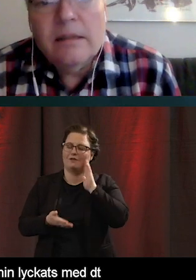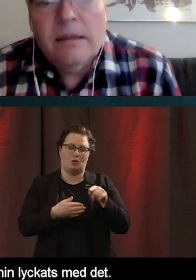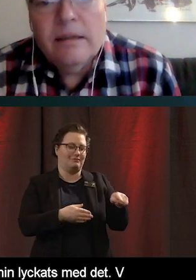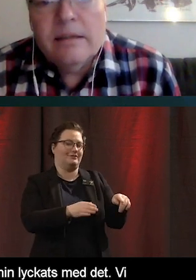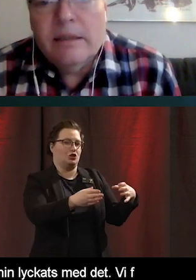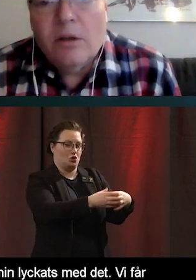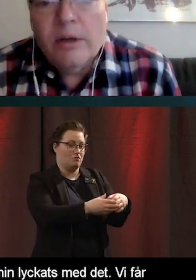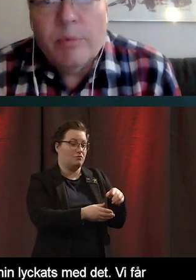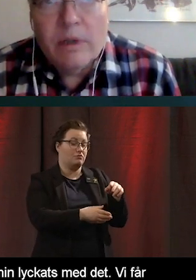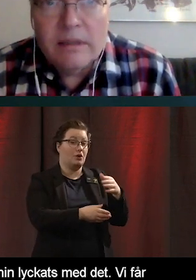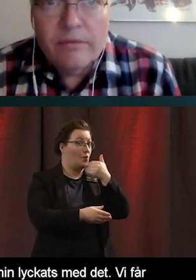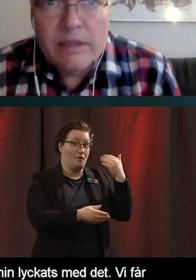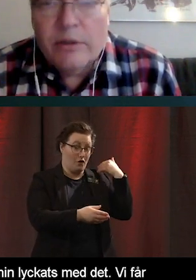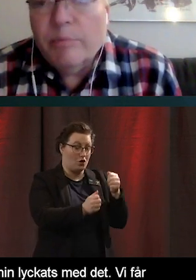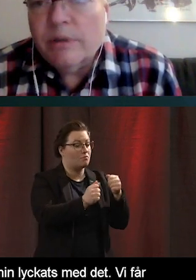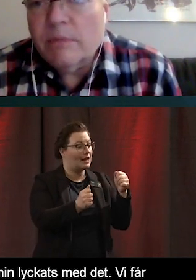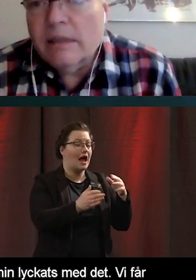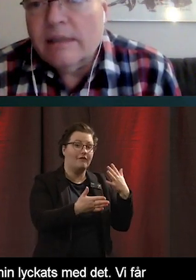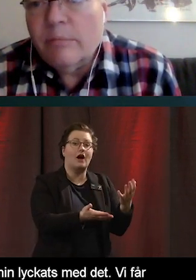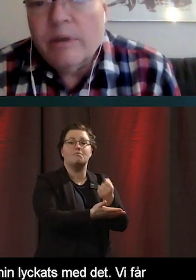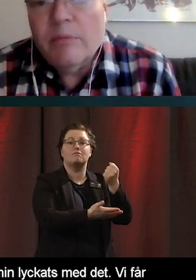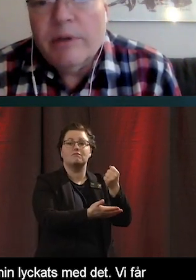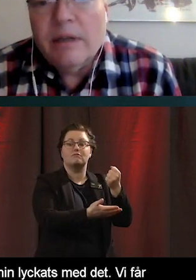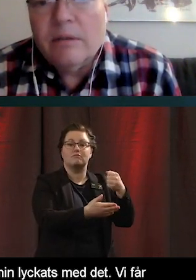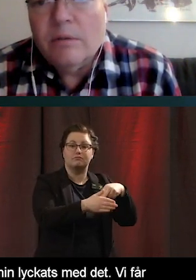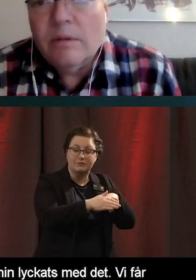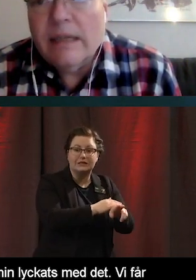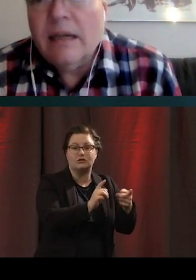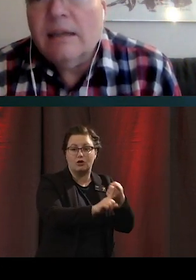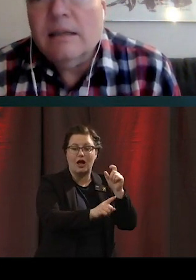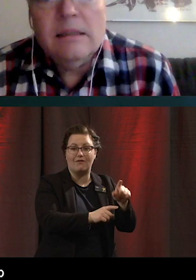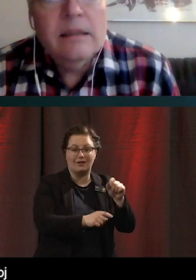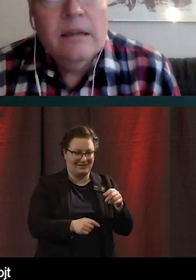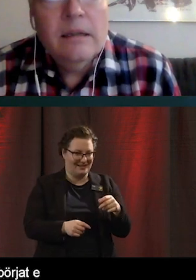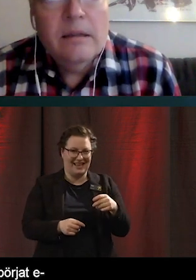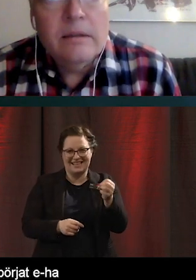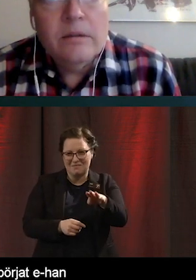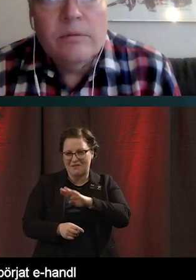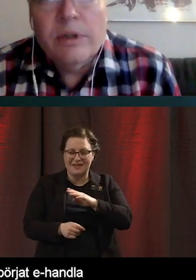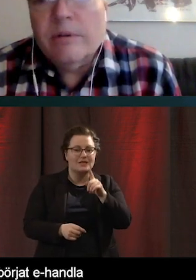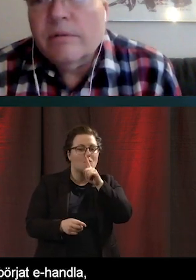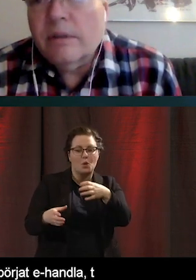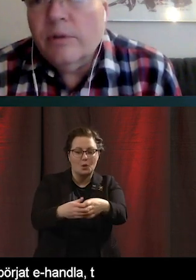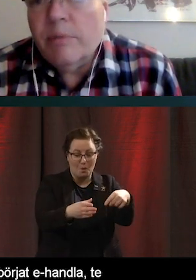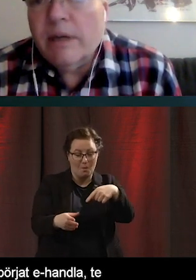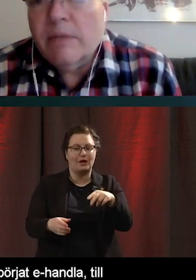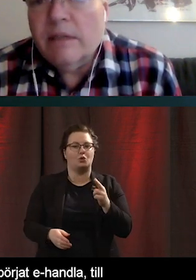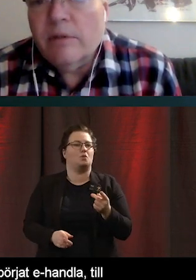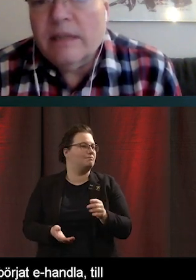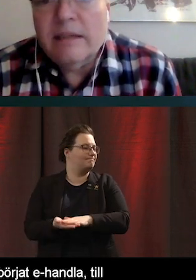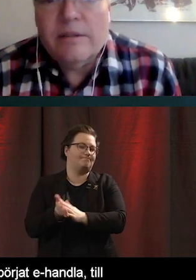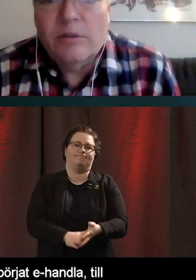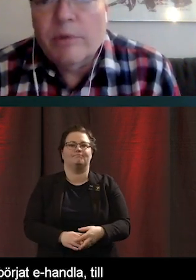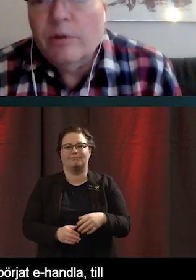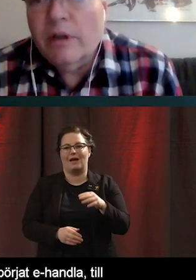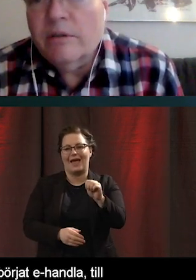en del signaler på att det finns grupper som till exempel har börjat att e-handla under pandemin. Det